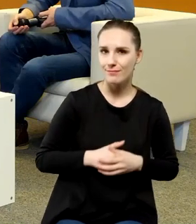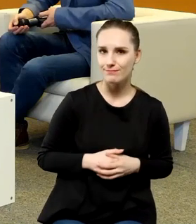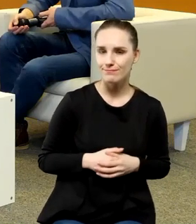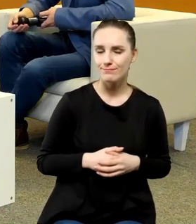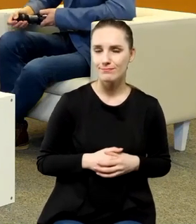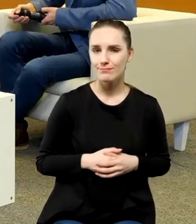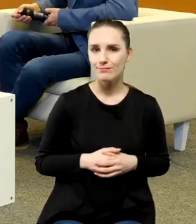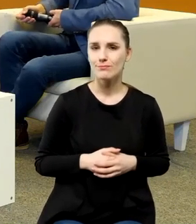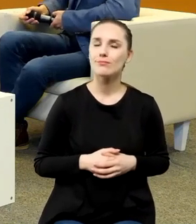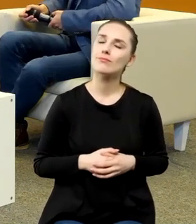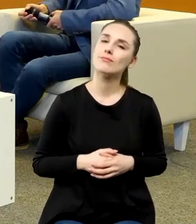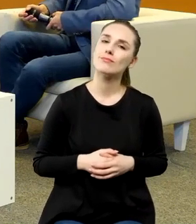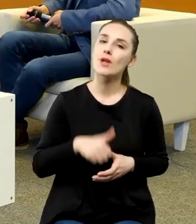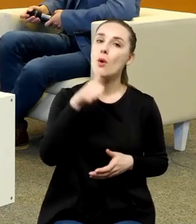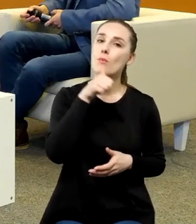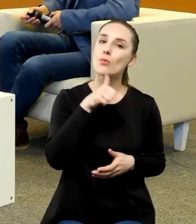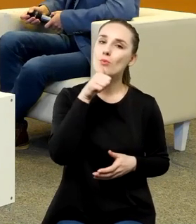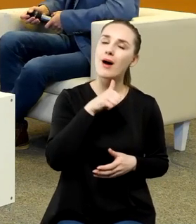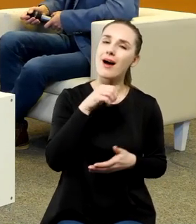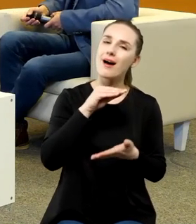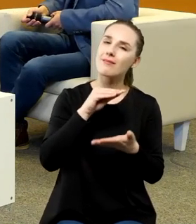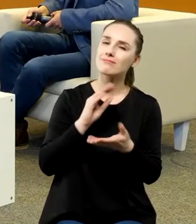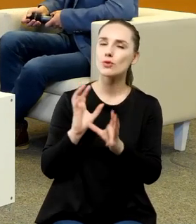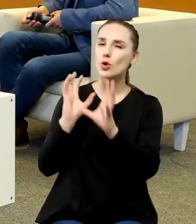potraktowania Kopernika